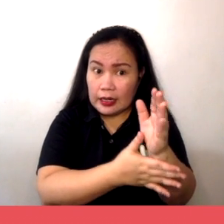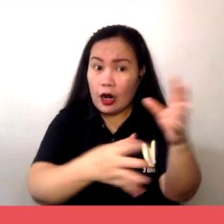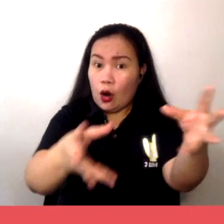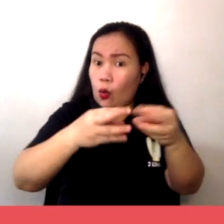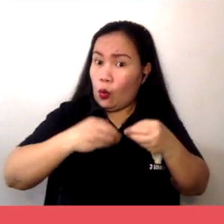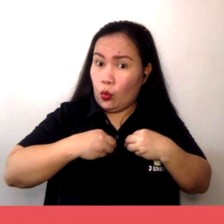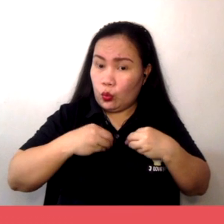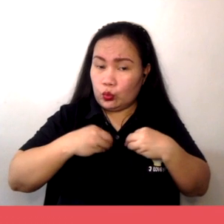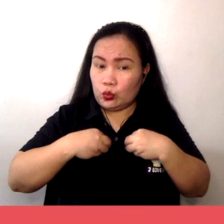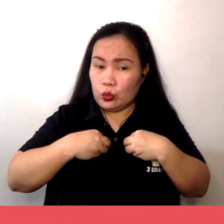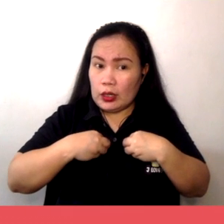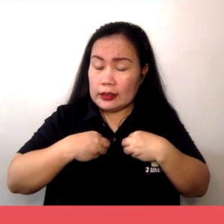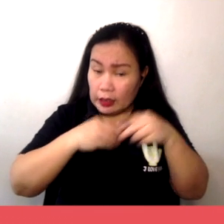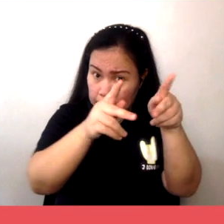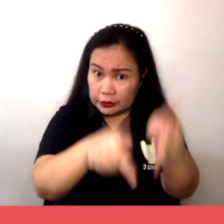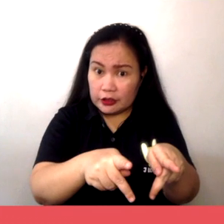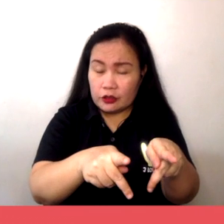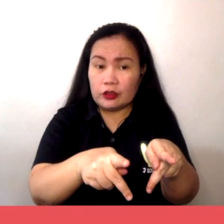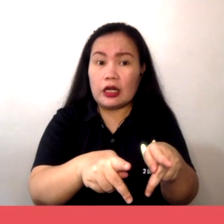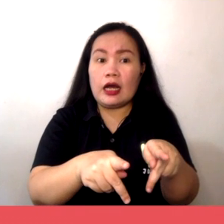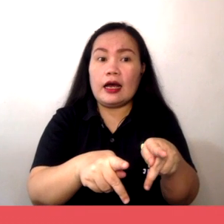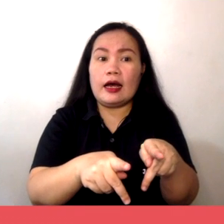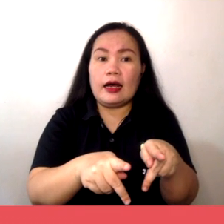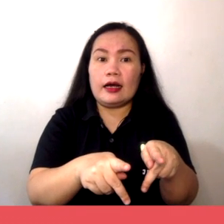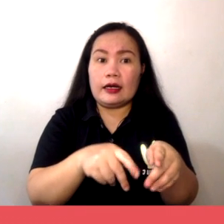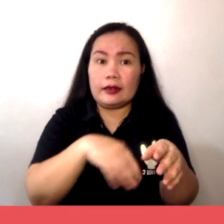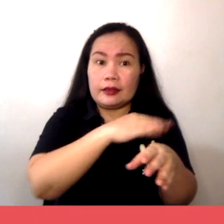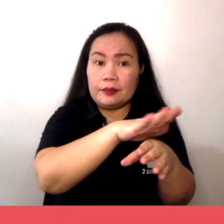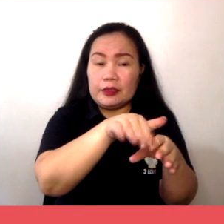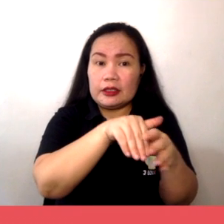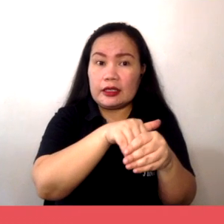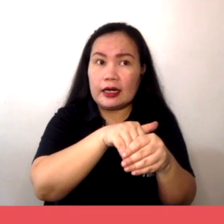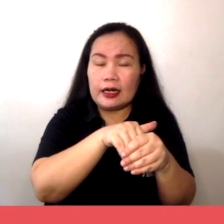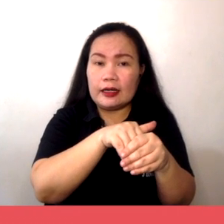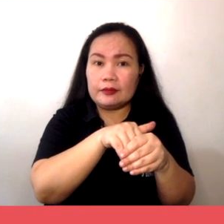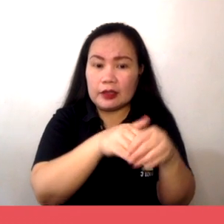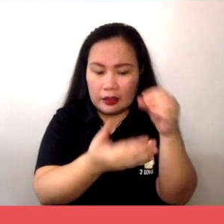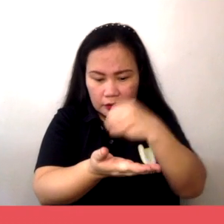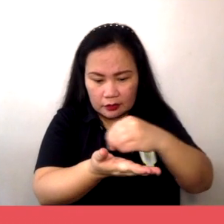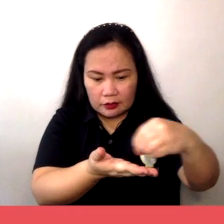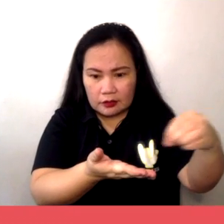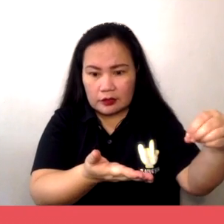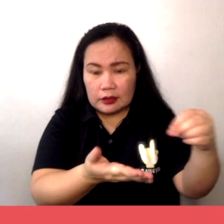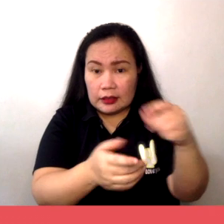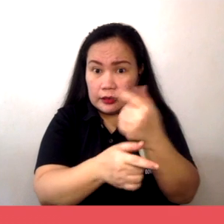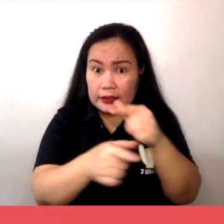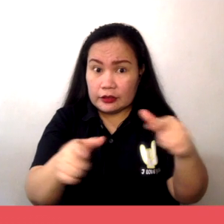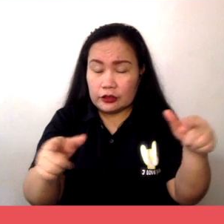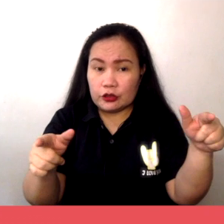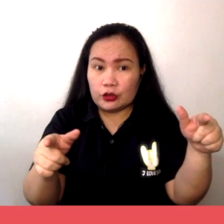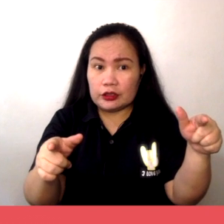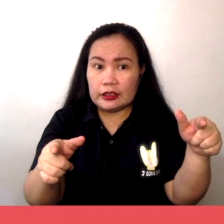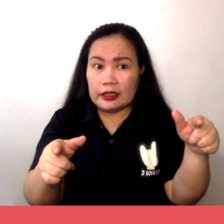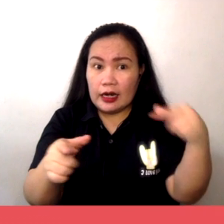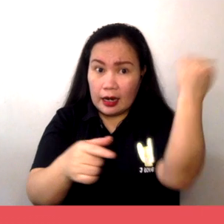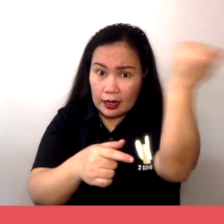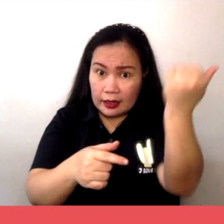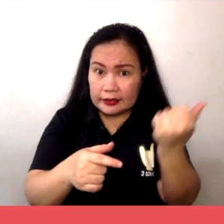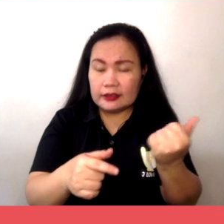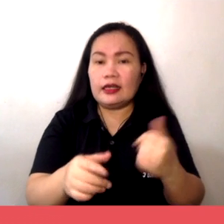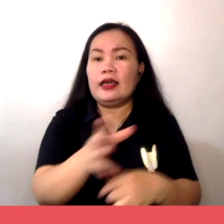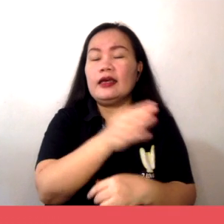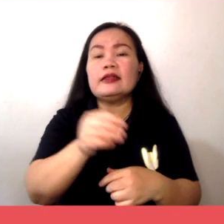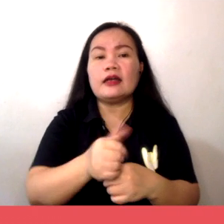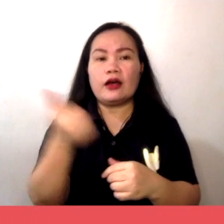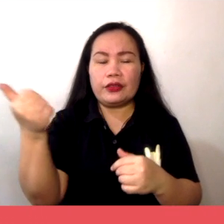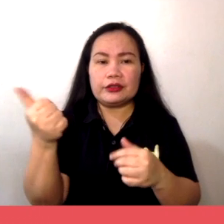pagmamayari ng isang tao na maaaring kabilang ang mga akdang pampanitikan o akdang pansiling at iba